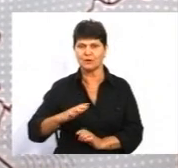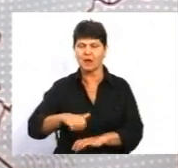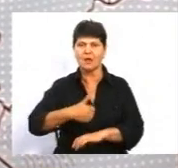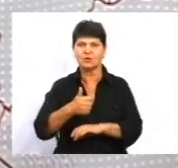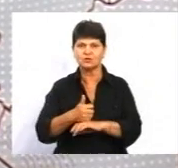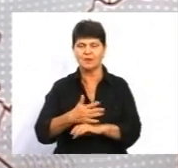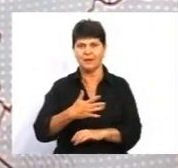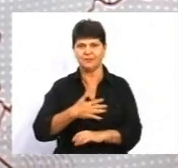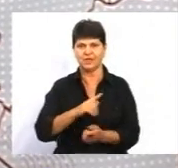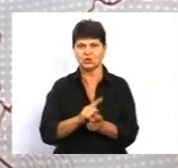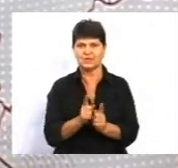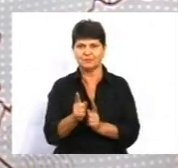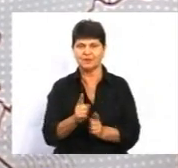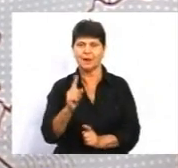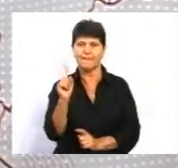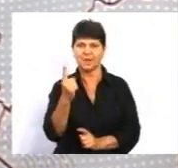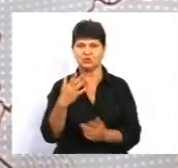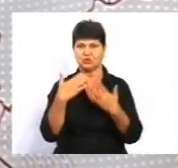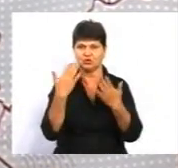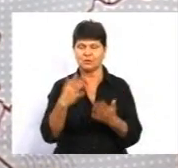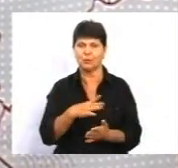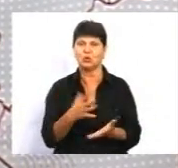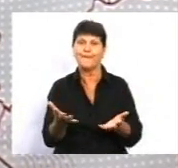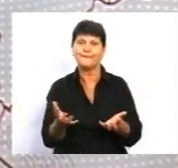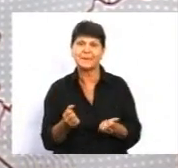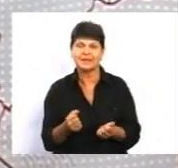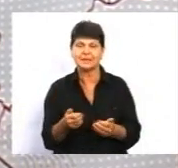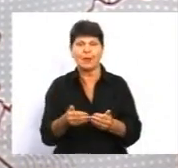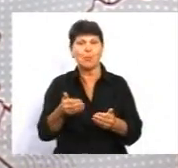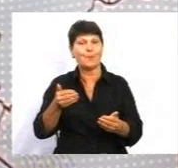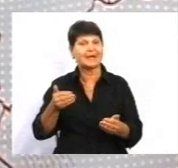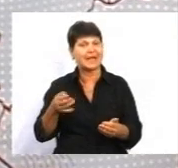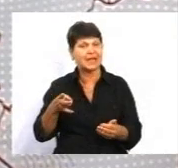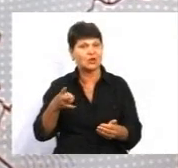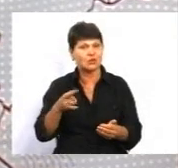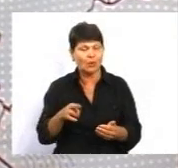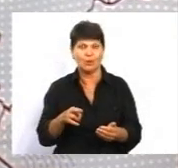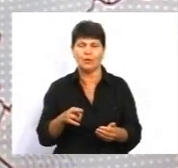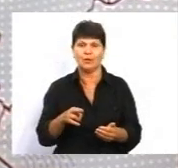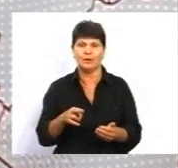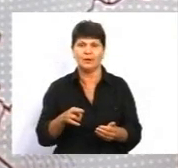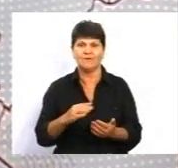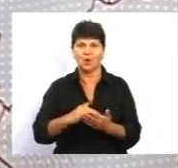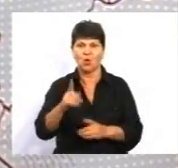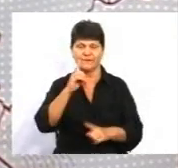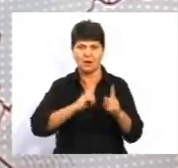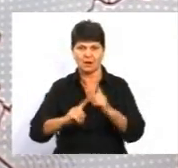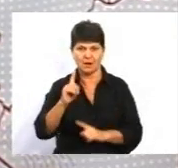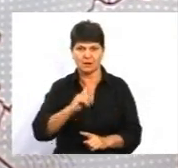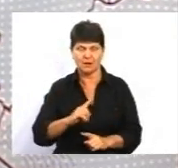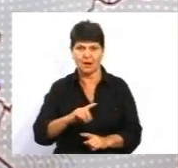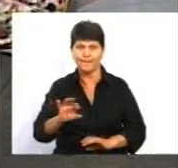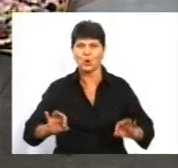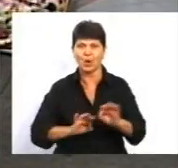нашої зміни. В першому читанні було прийнято ще попереднім складом Верховної Ради проєкт